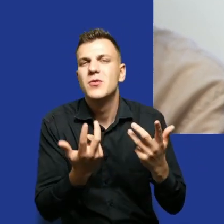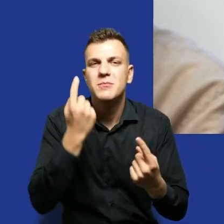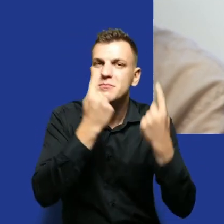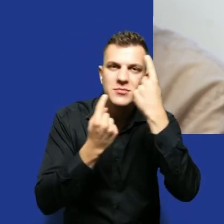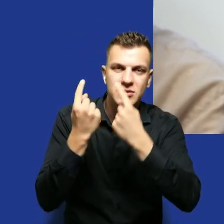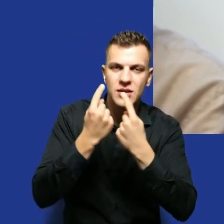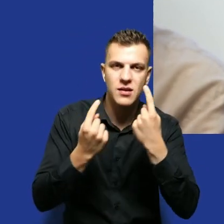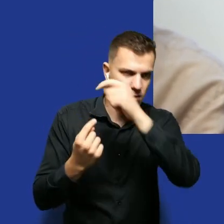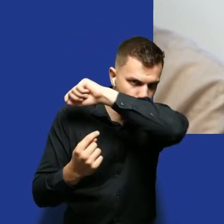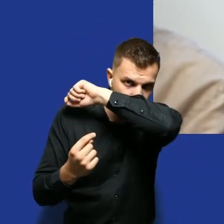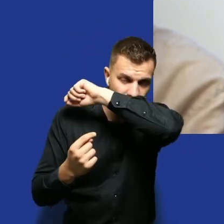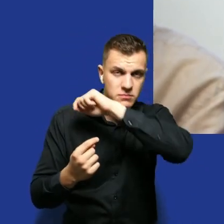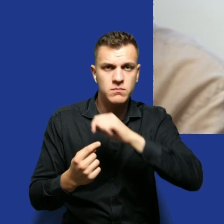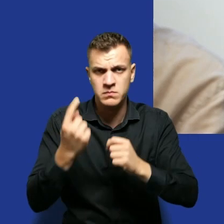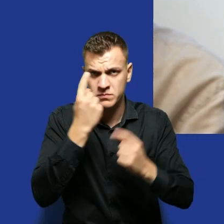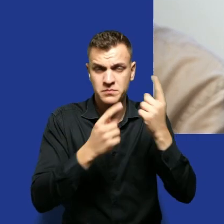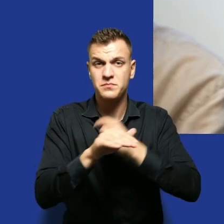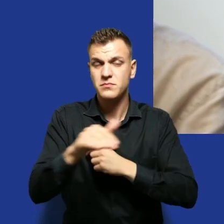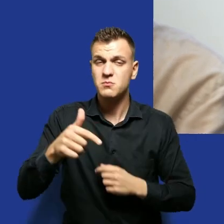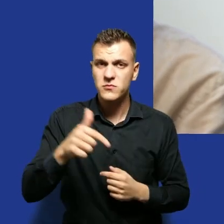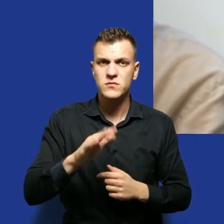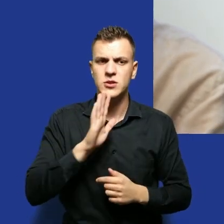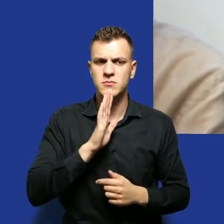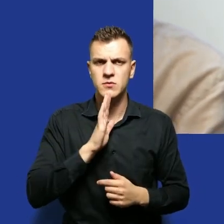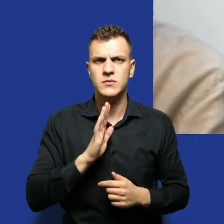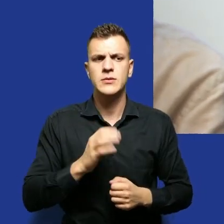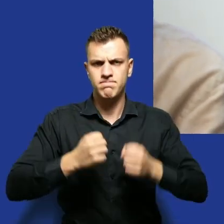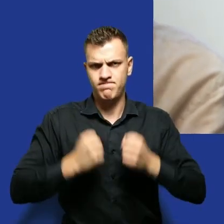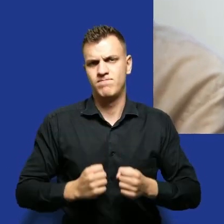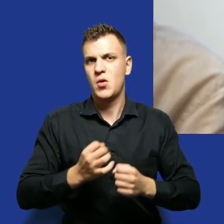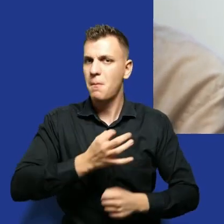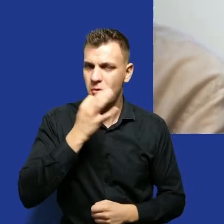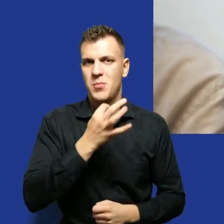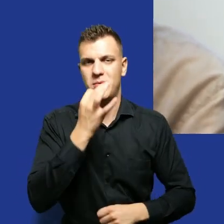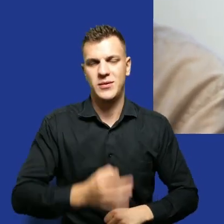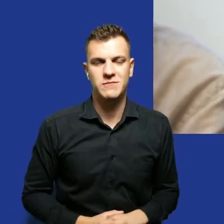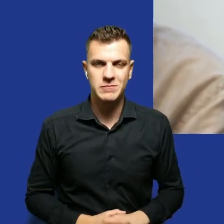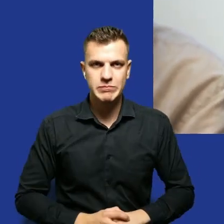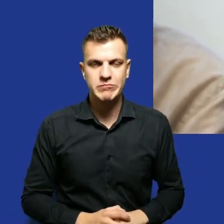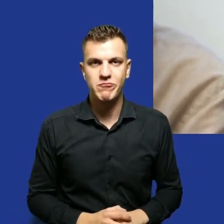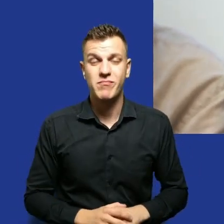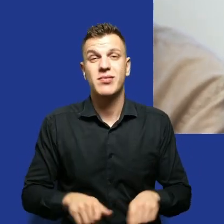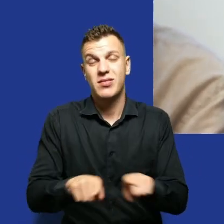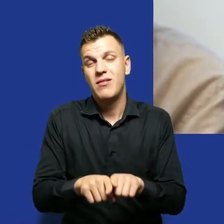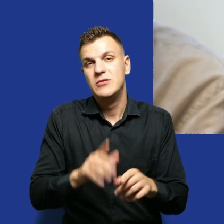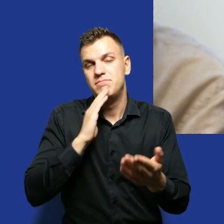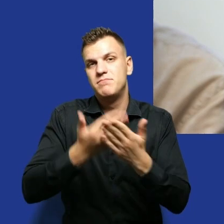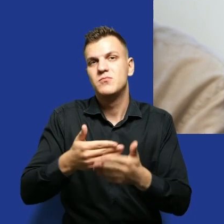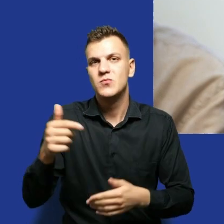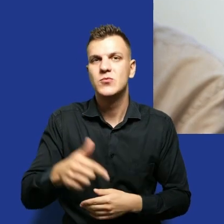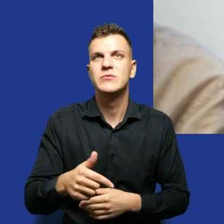uderzyć w piersi i spróbować to poprawić. Aczkolwiek też muszę powiedzieć, że tutaj